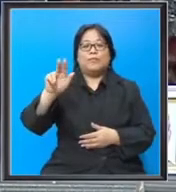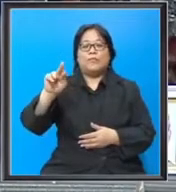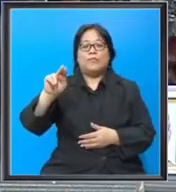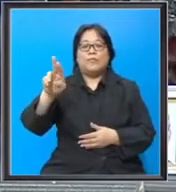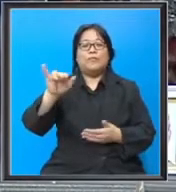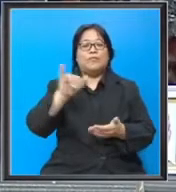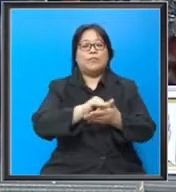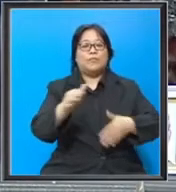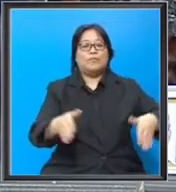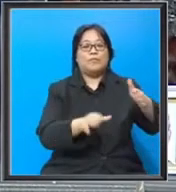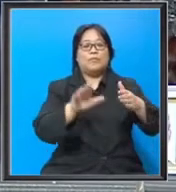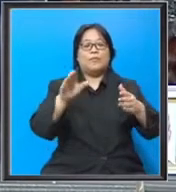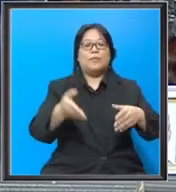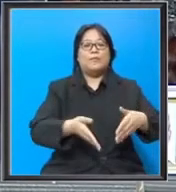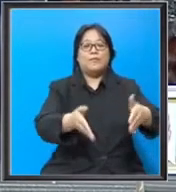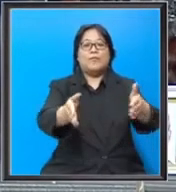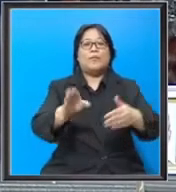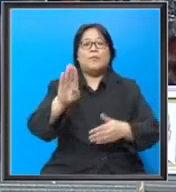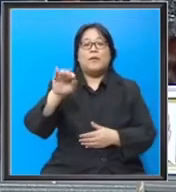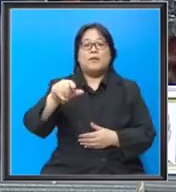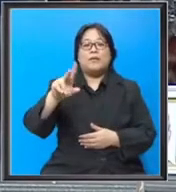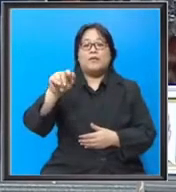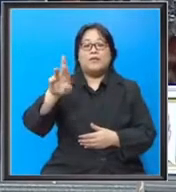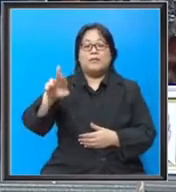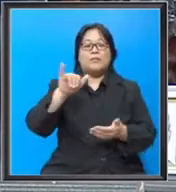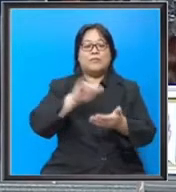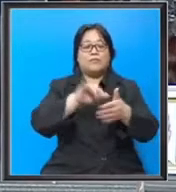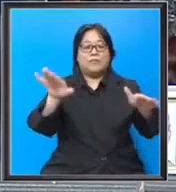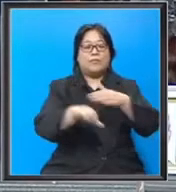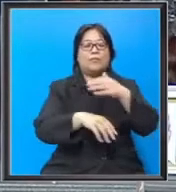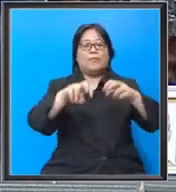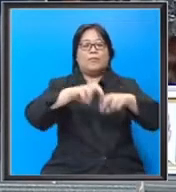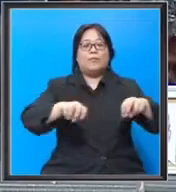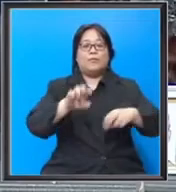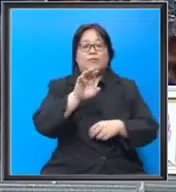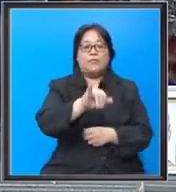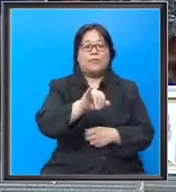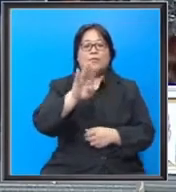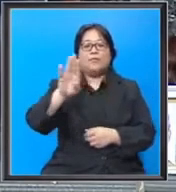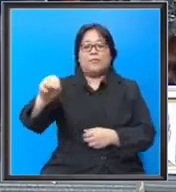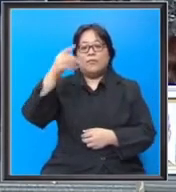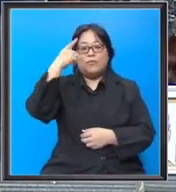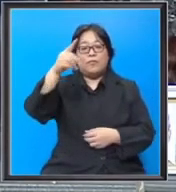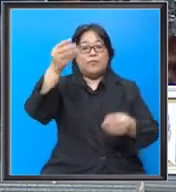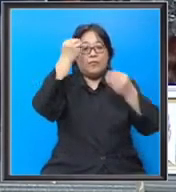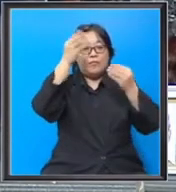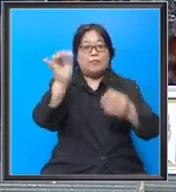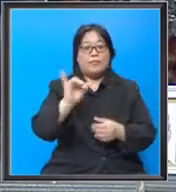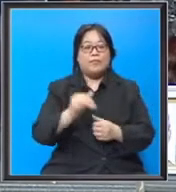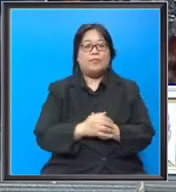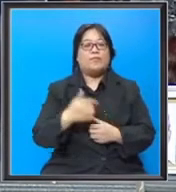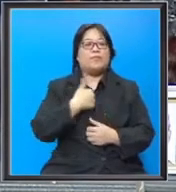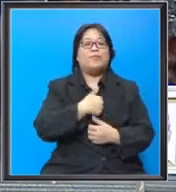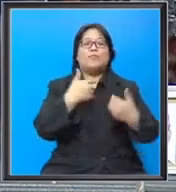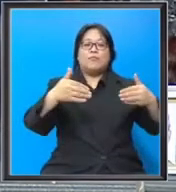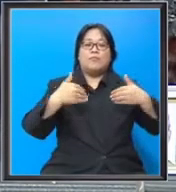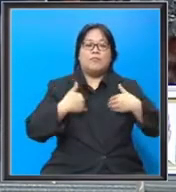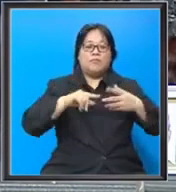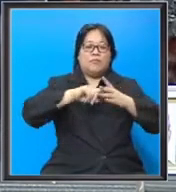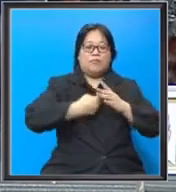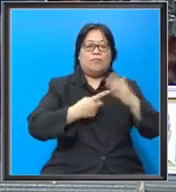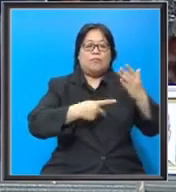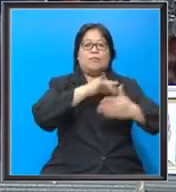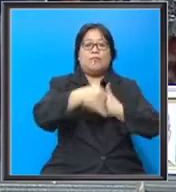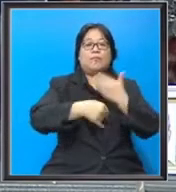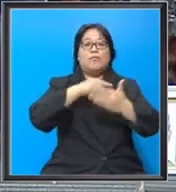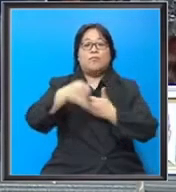lembangan sungai Batang Lupa dan ia termasuk di bawah kajian IRBM. untuk maklumat juga bahawa kita telah pun mulakan